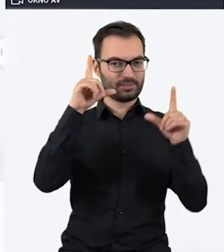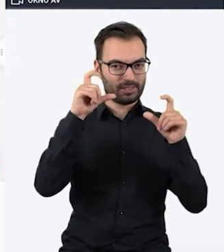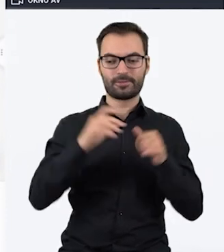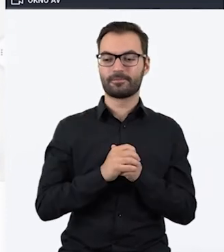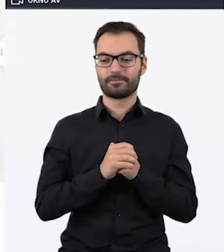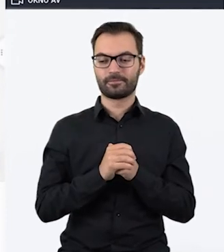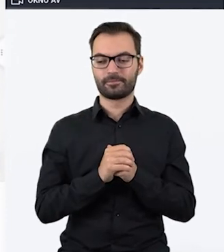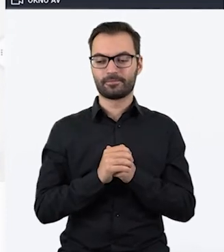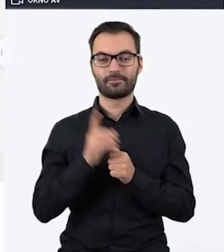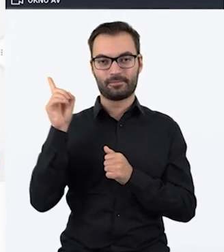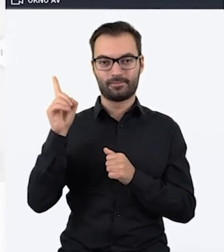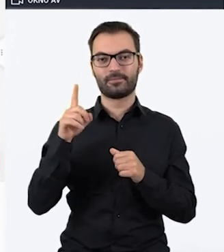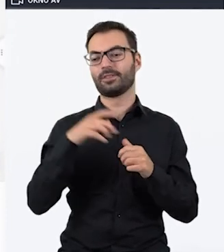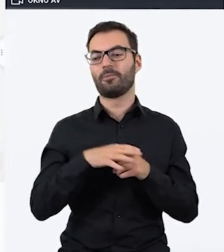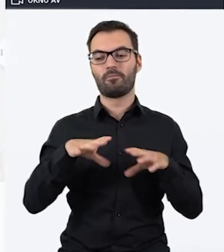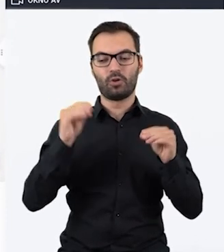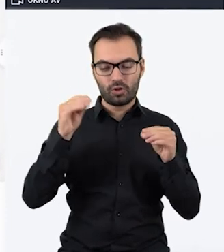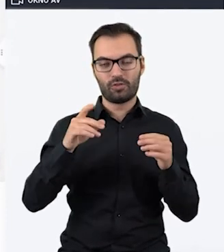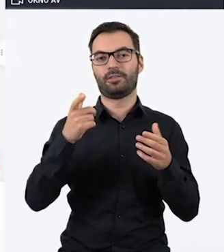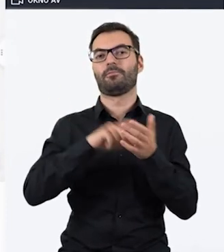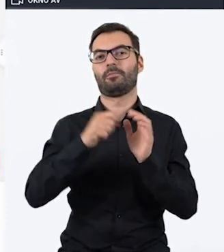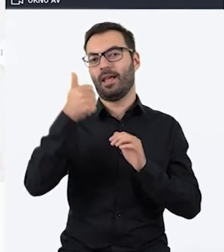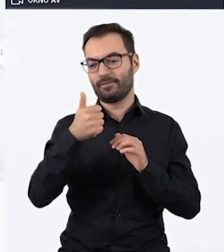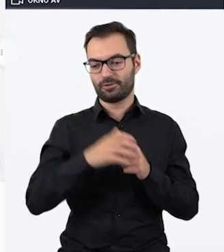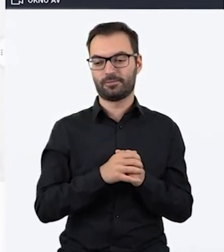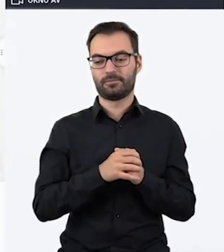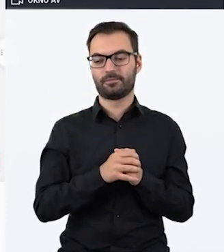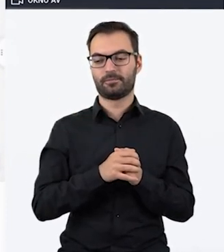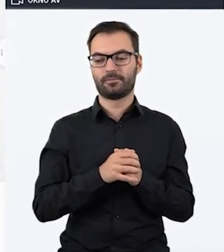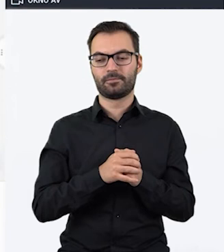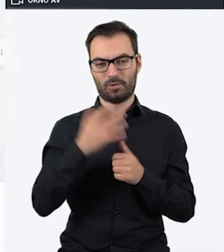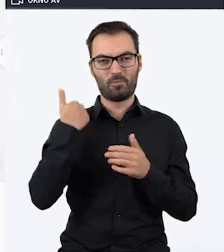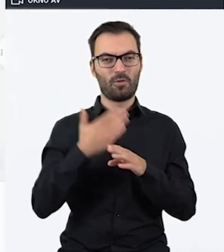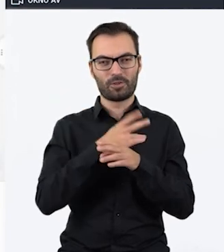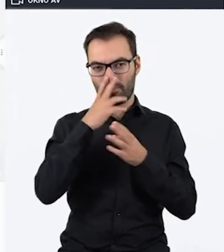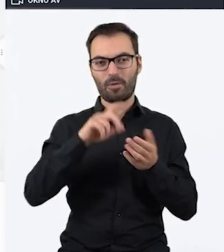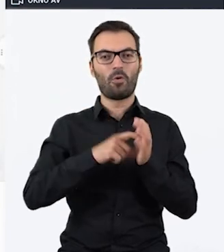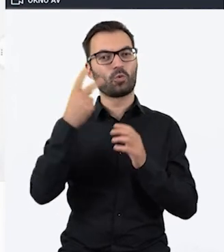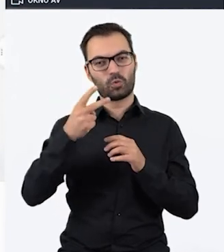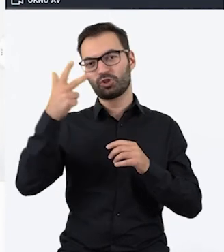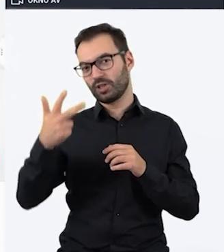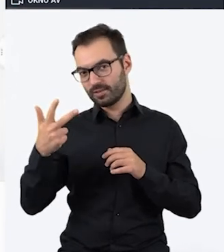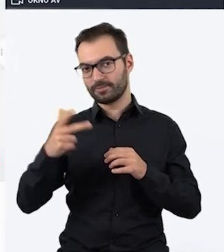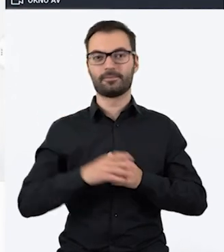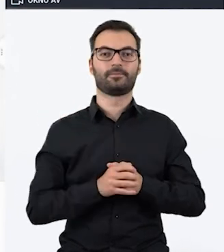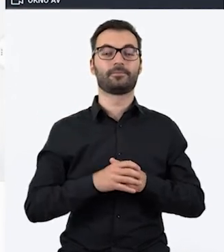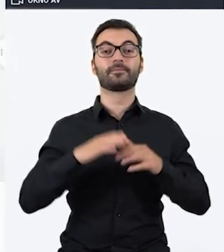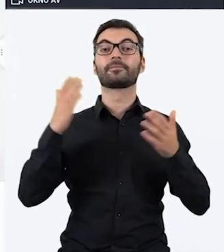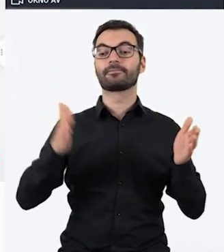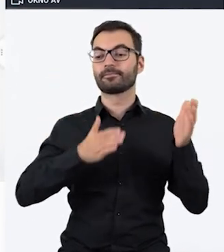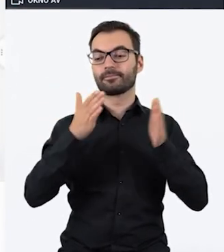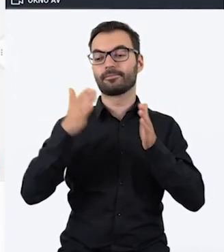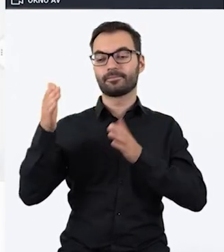Tutaj ekran startowy, pomieszczenie pierwsze, które pokazywałem na planie, pomieszczenie drugie, trzecie oraz kolejne